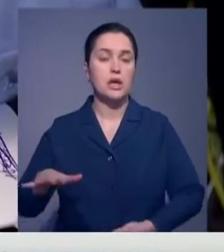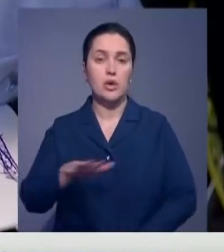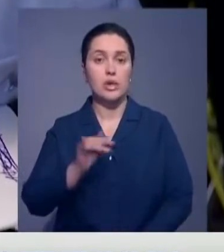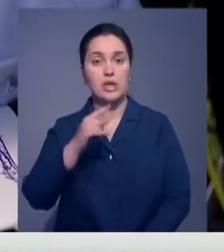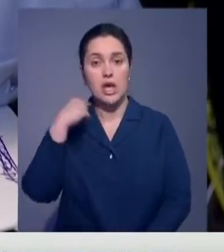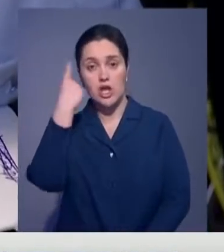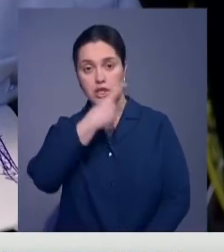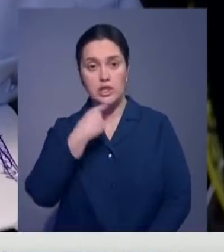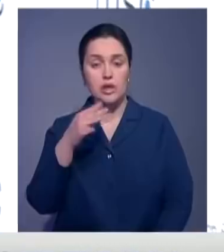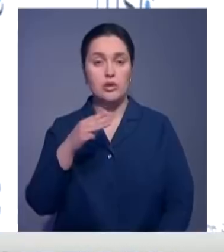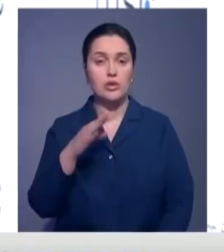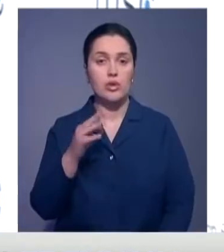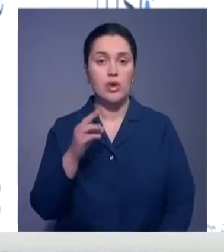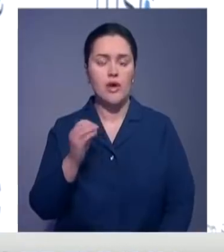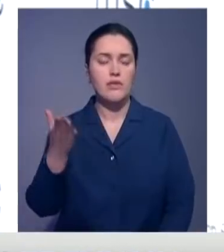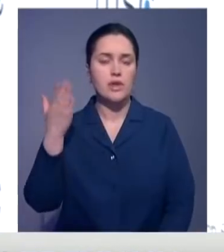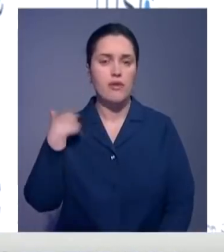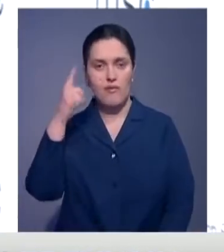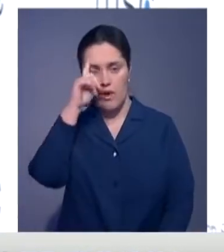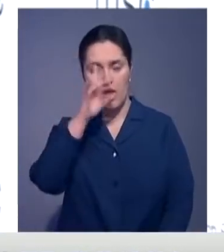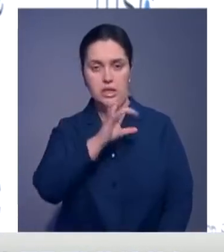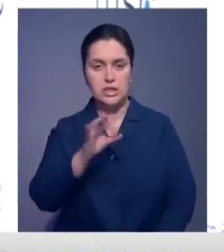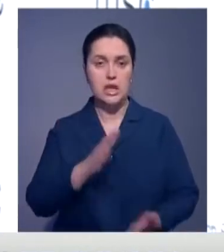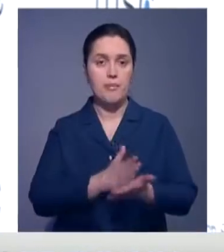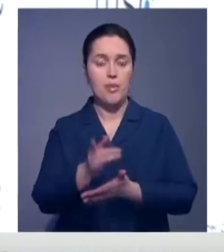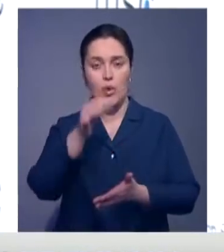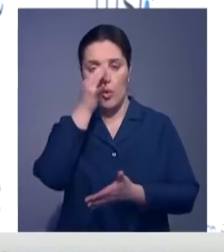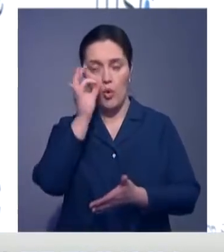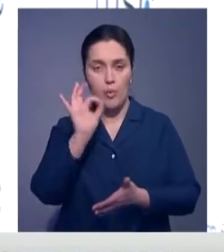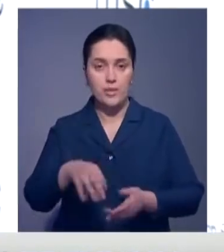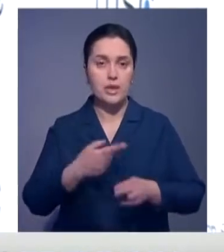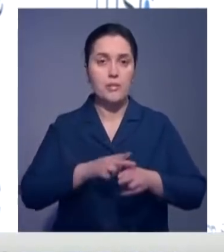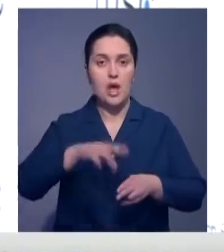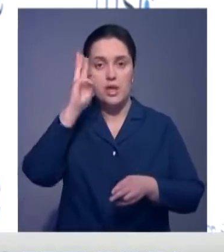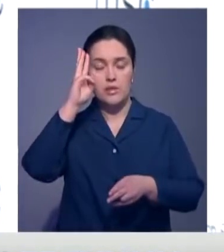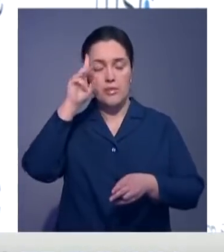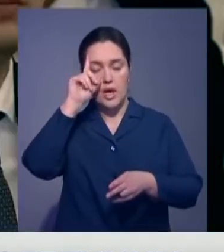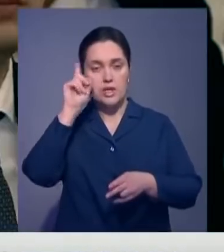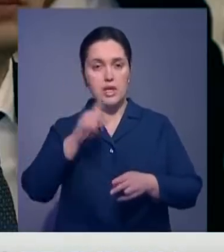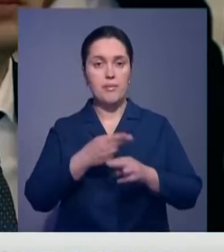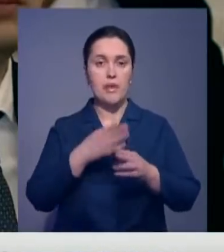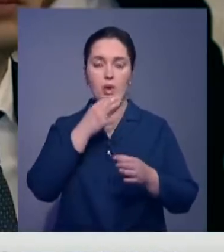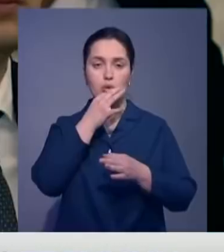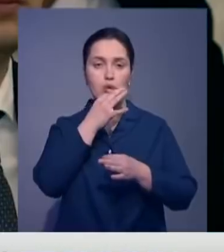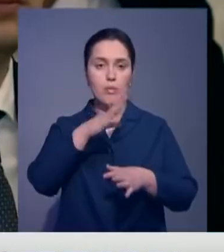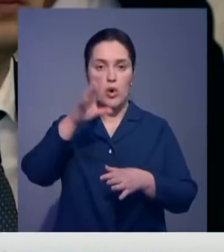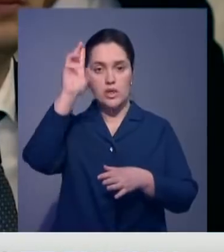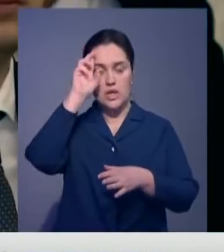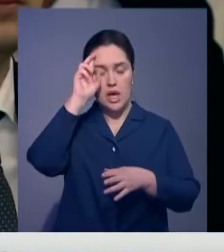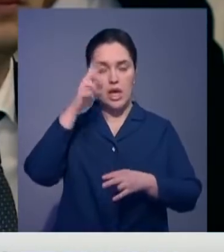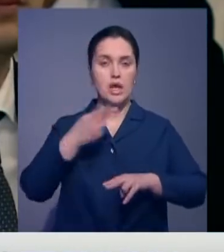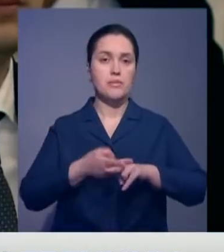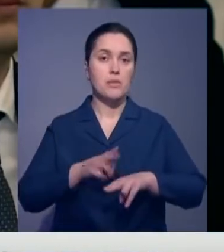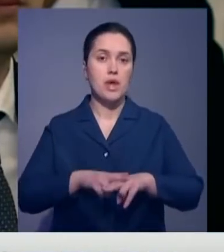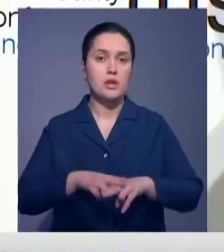и личность Токаева давно известна в политических кругах. Опытный дипломат, имеющий выстроить отношения с любой страной. И это